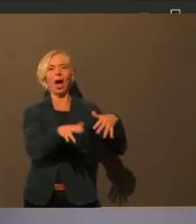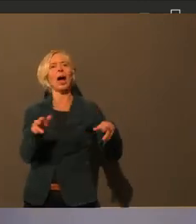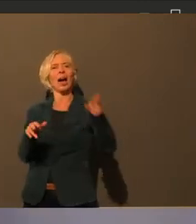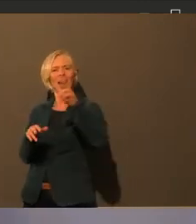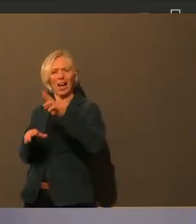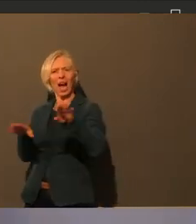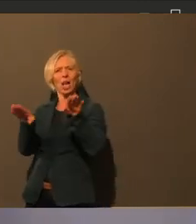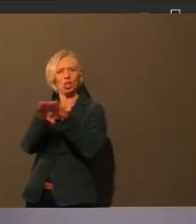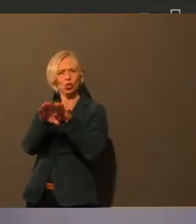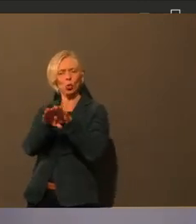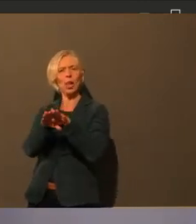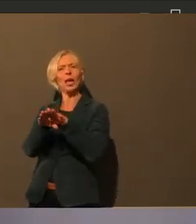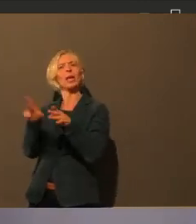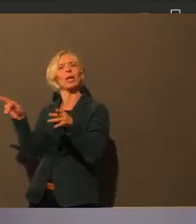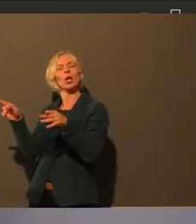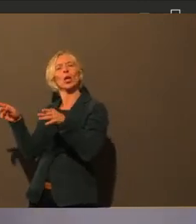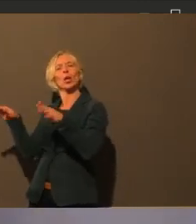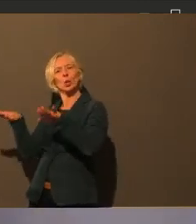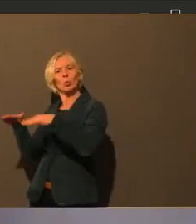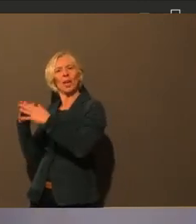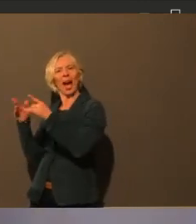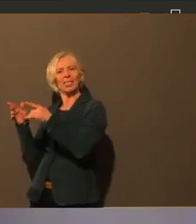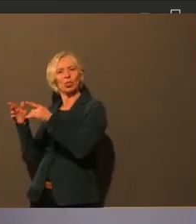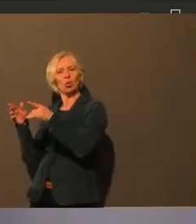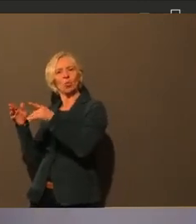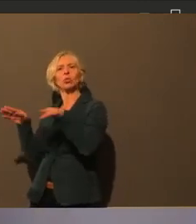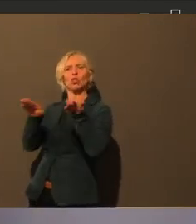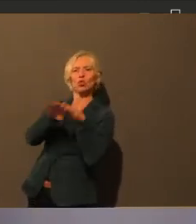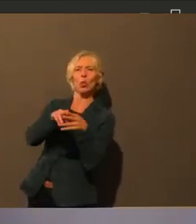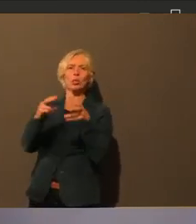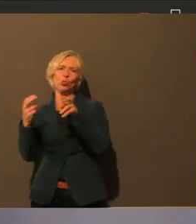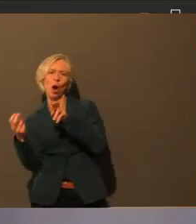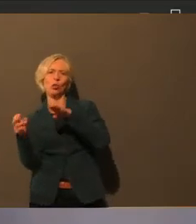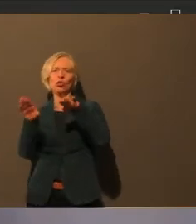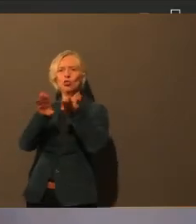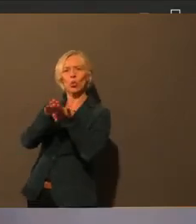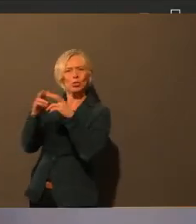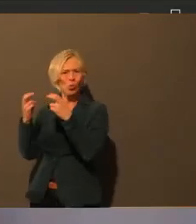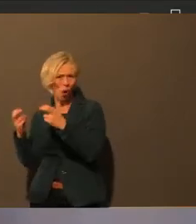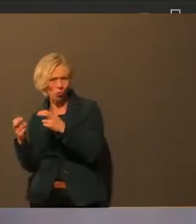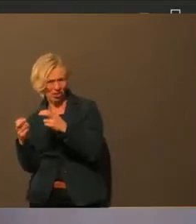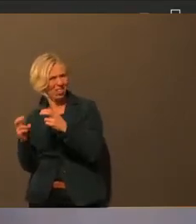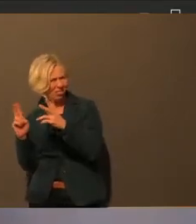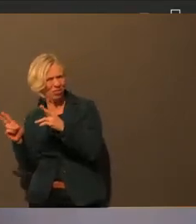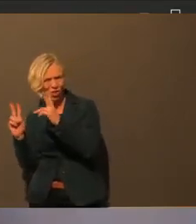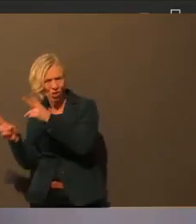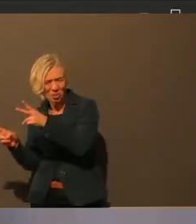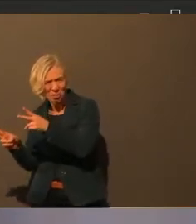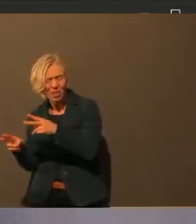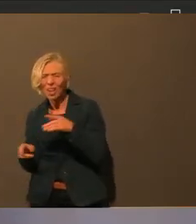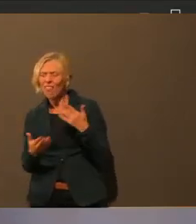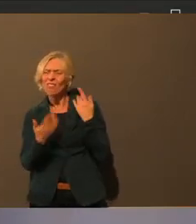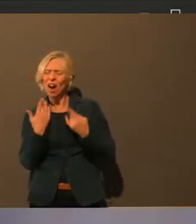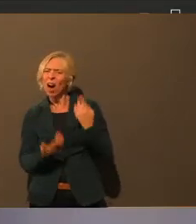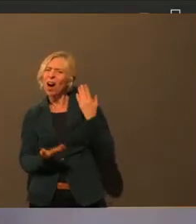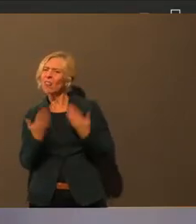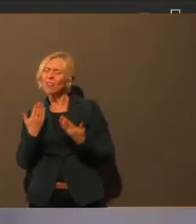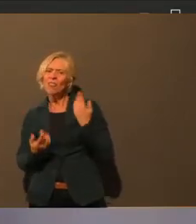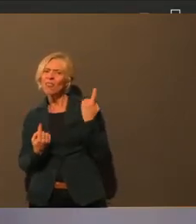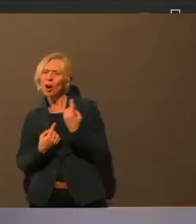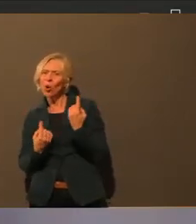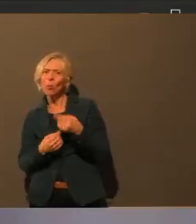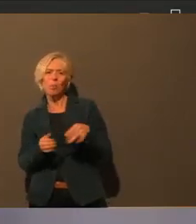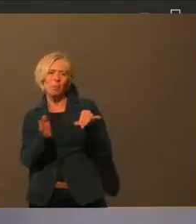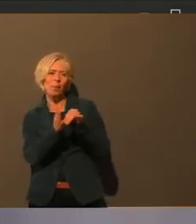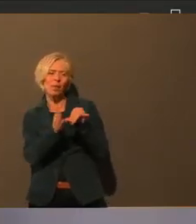möglich, dass die Frau Wild das vielleicht auch kurz erklärt, weil es vielleicht weniger Mittelschulen gibt und mehr Gymnasien